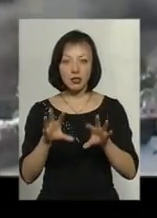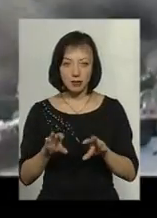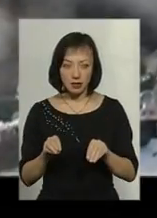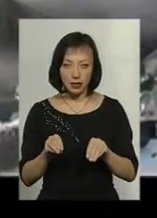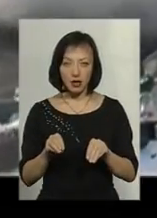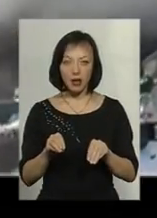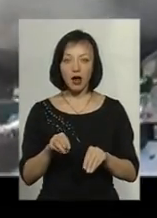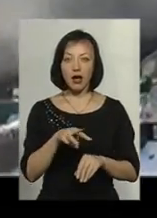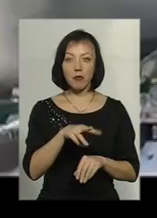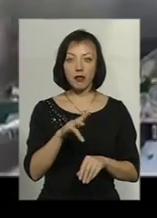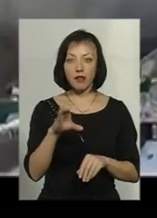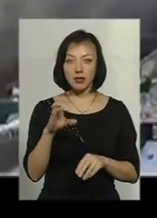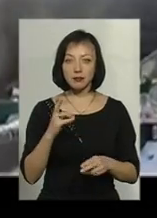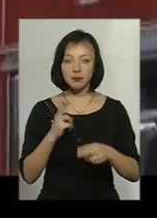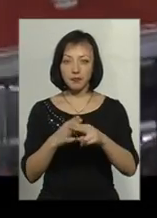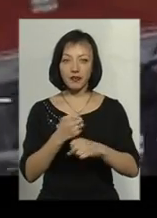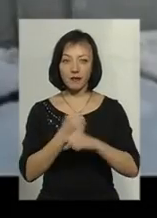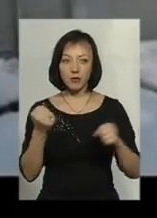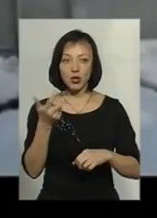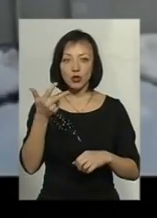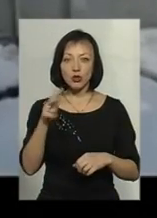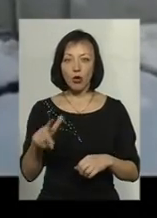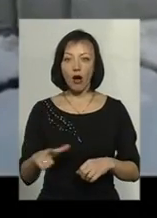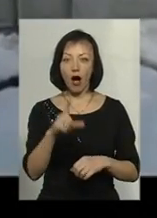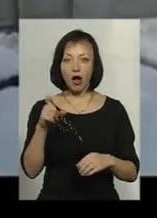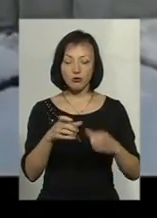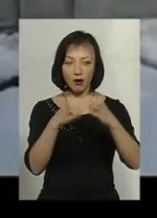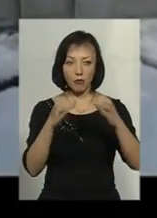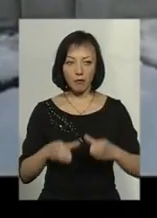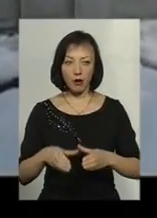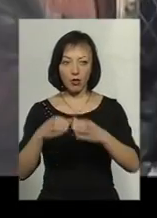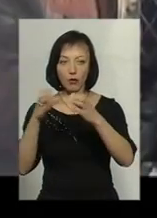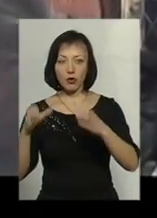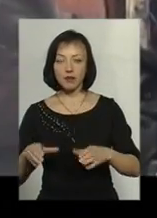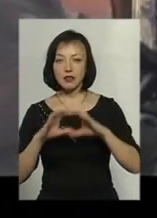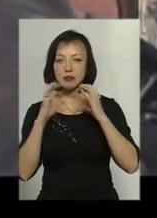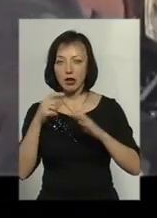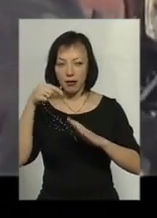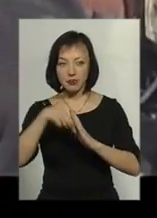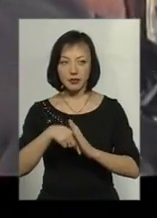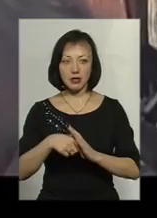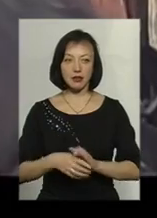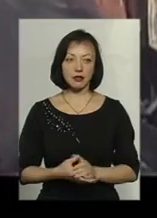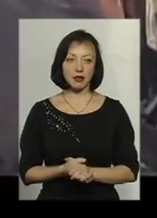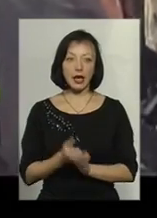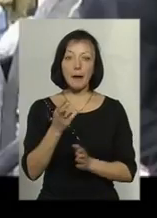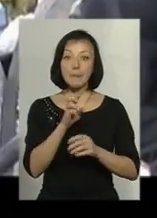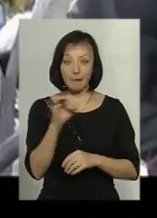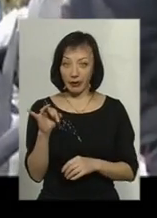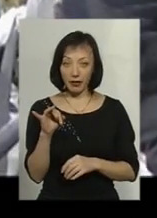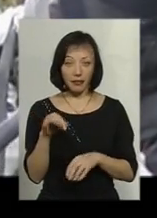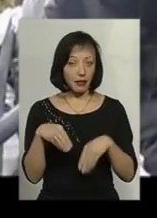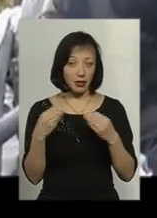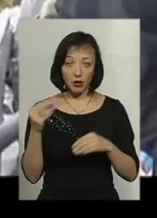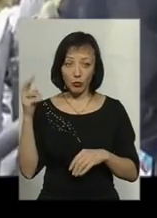рятувальники забубігли вибуху трьох газових балонів, котрі зберігались всередині. Якщо не